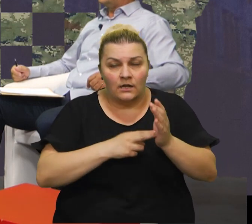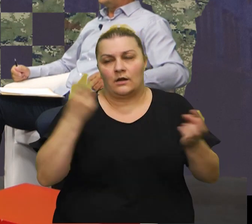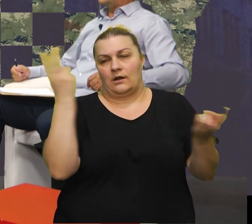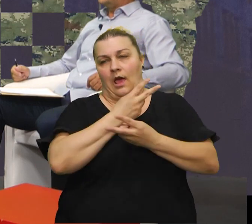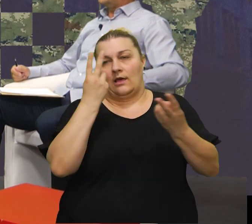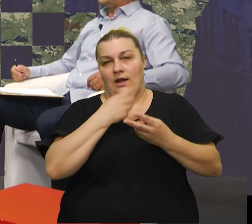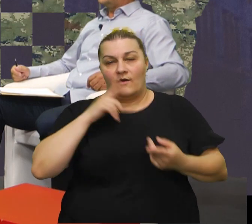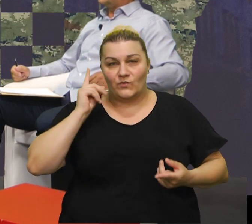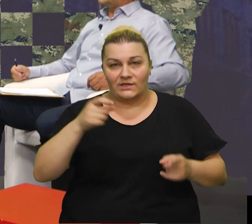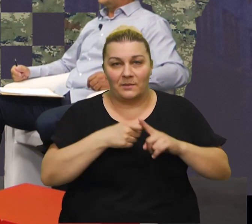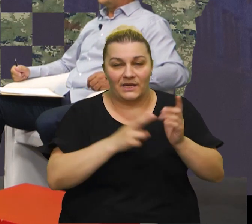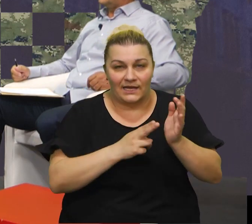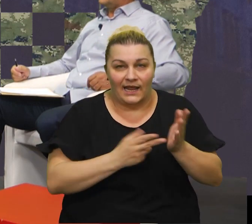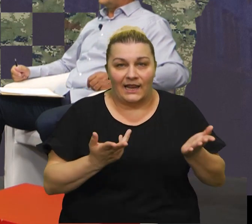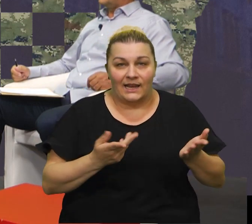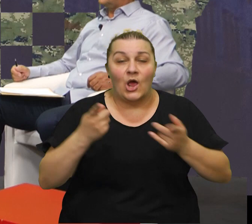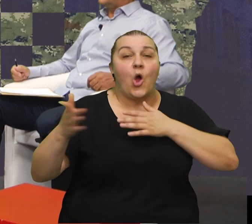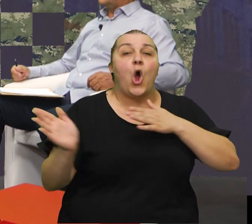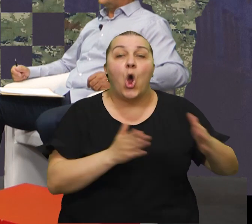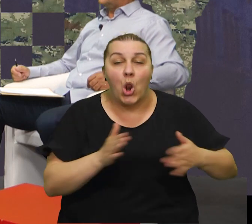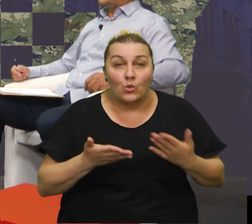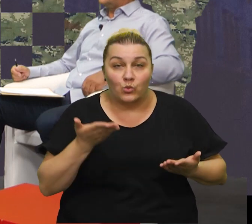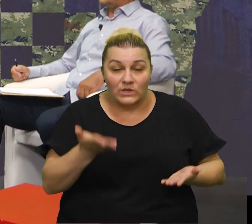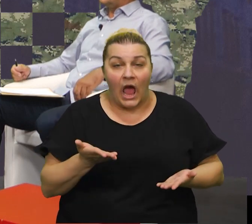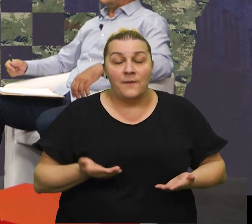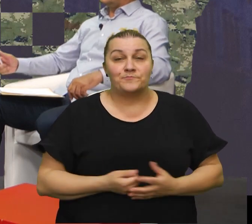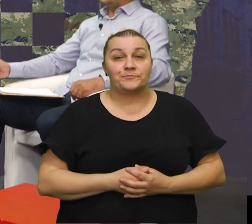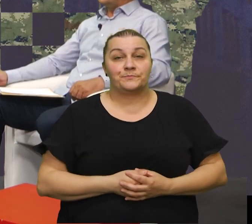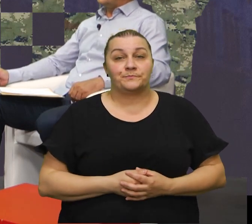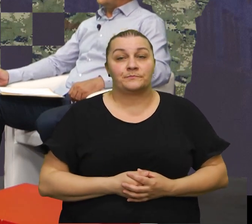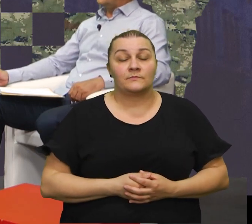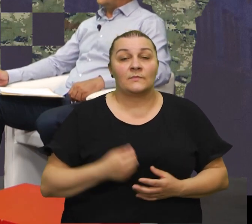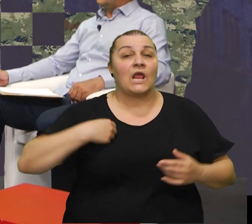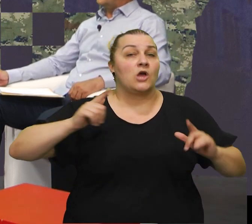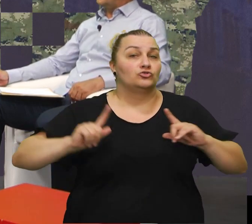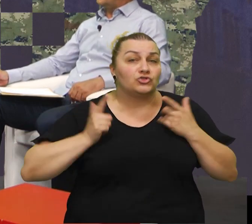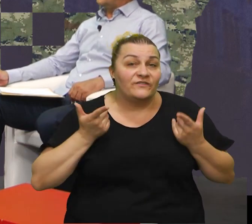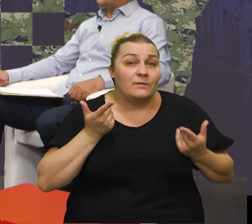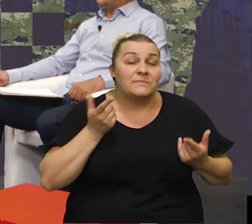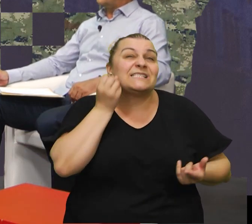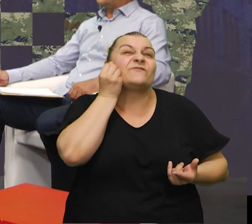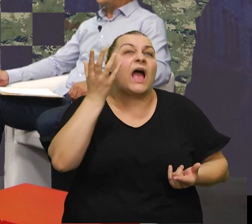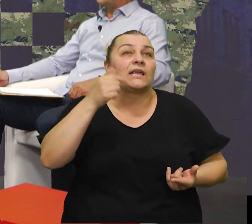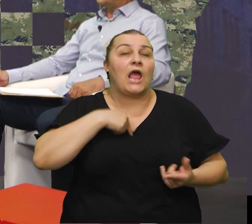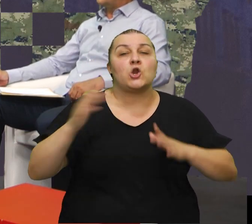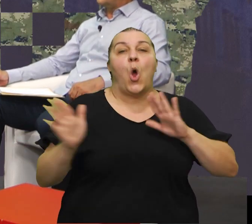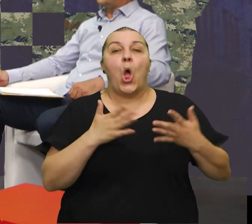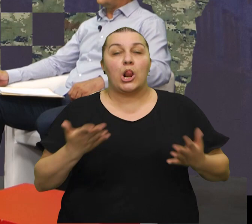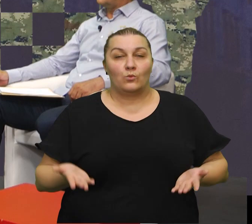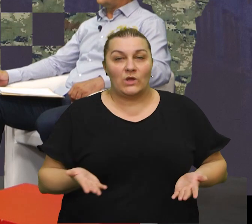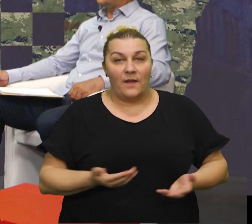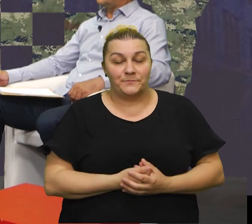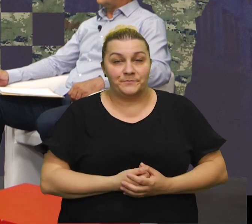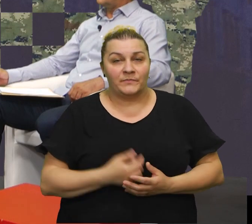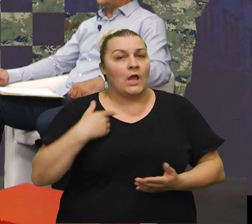nego nego do knijina oluja znači ja živim svaki dan oluju znači ja